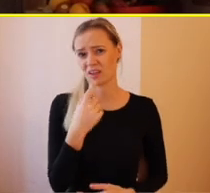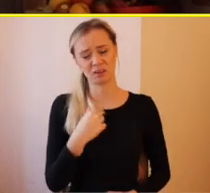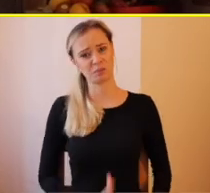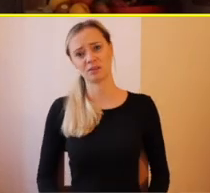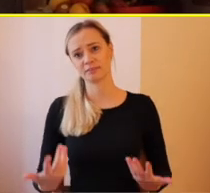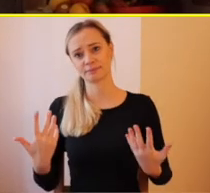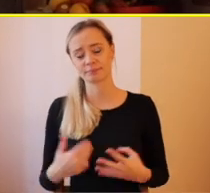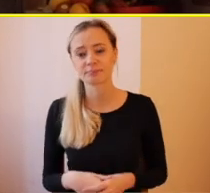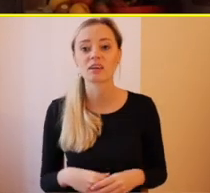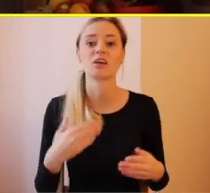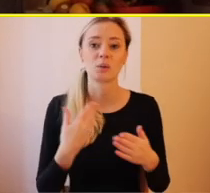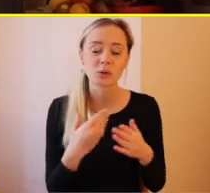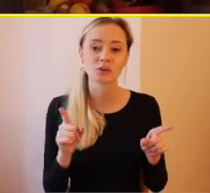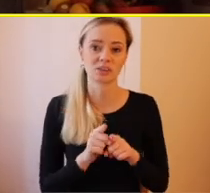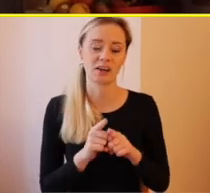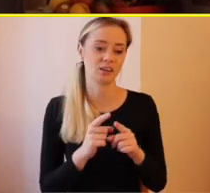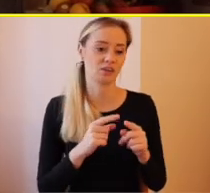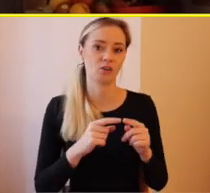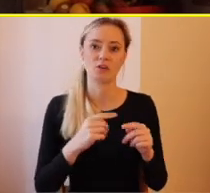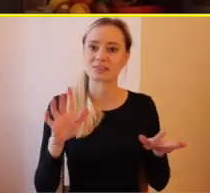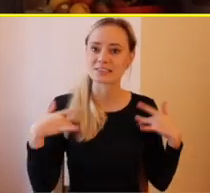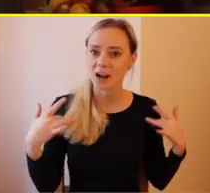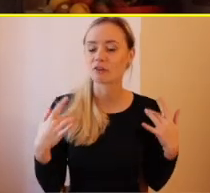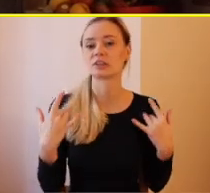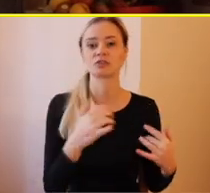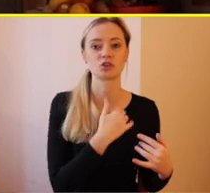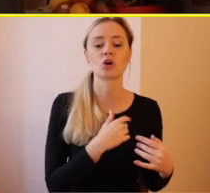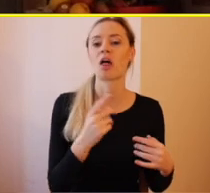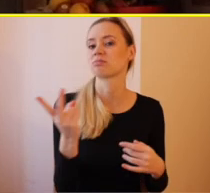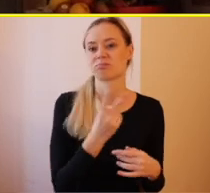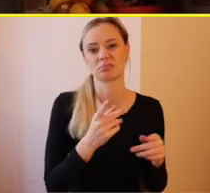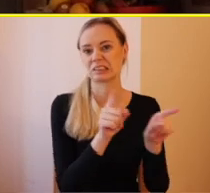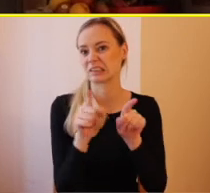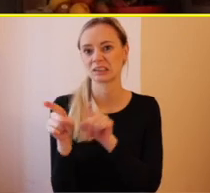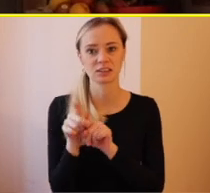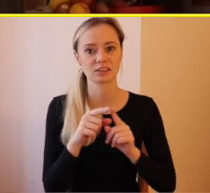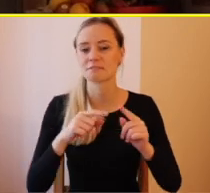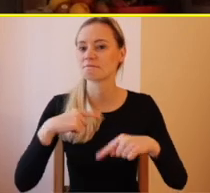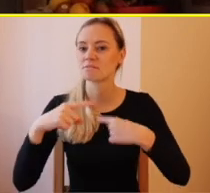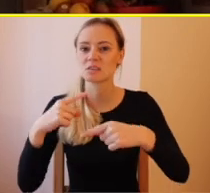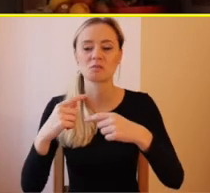ozrkadluje aj v zdravotníctve. Veľa, párkrát som musela